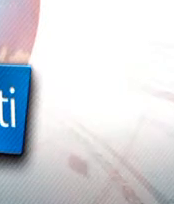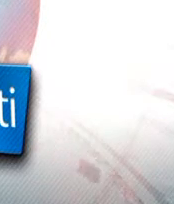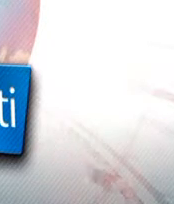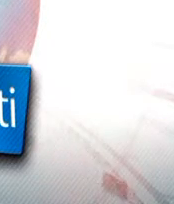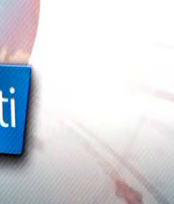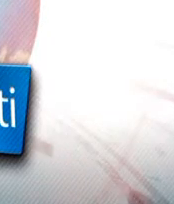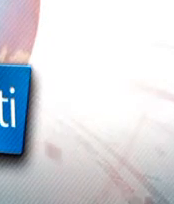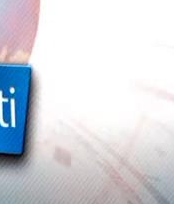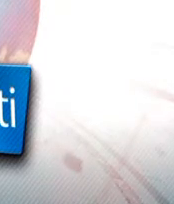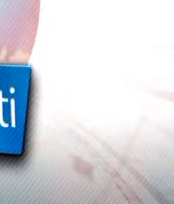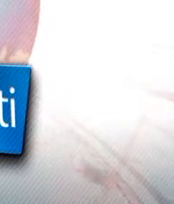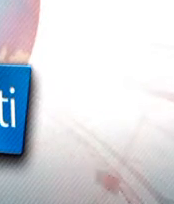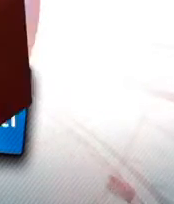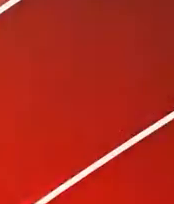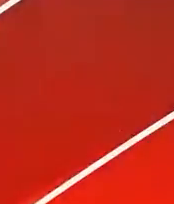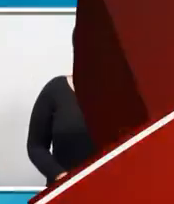Muzika